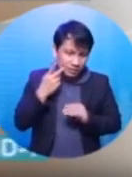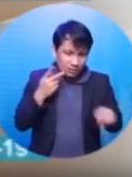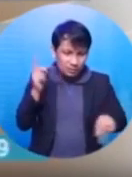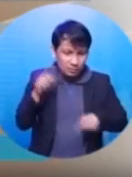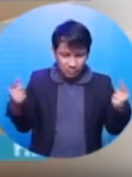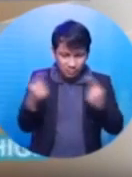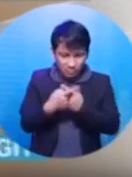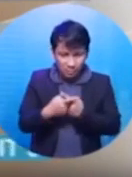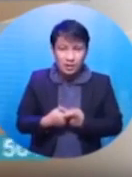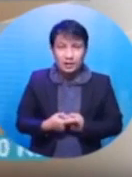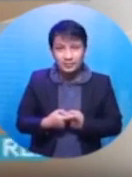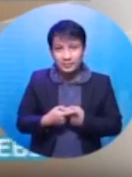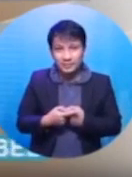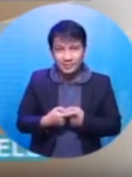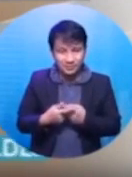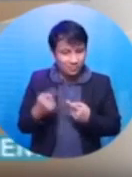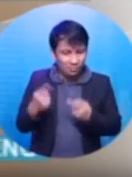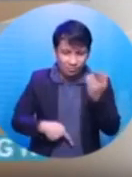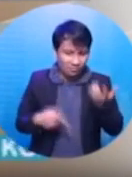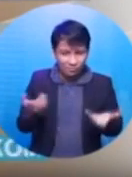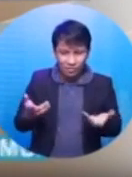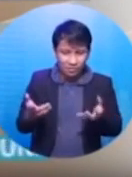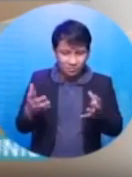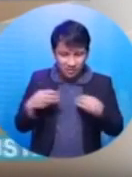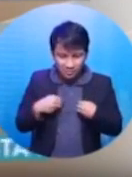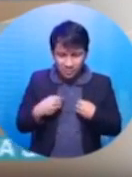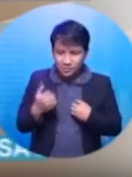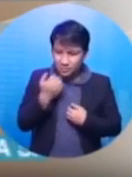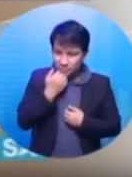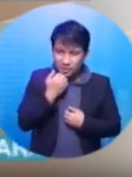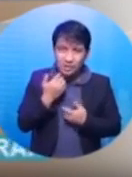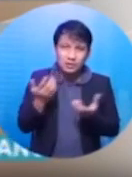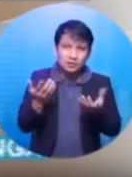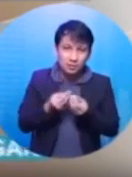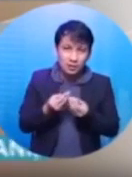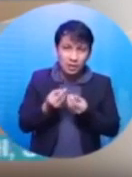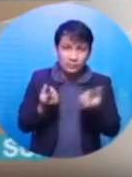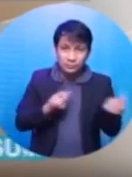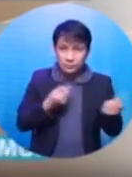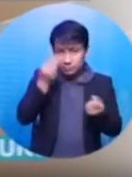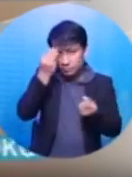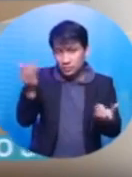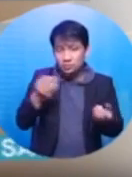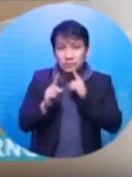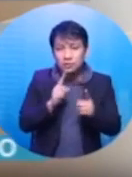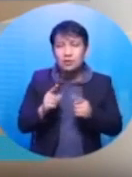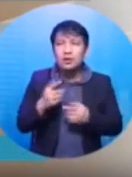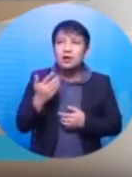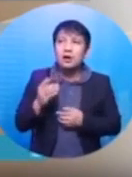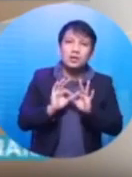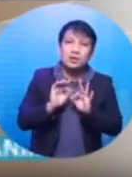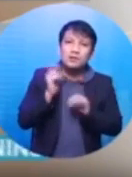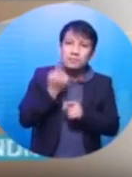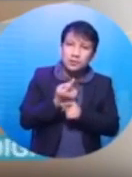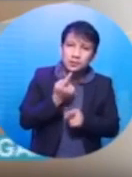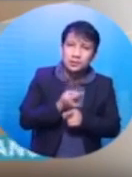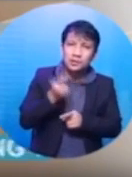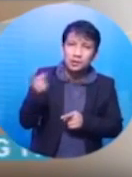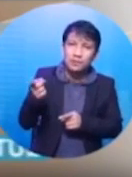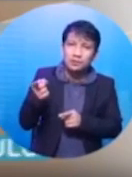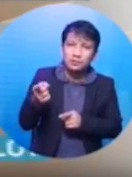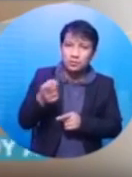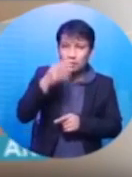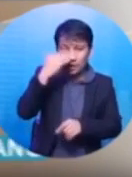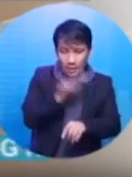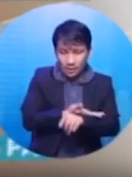mo at hindi magkakatugma. Walang umaaming kung sino may kasalanan. Pero ito po ang sigurado ako na dapat ang mag-ina